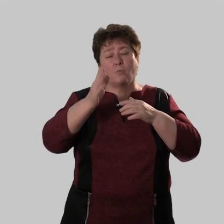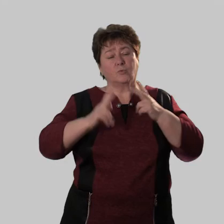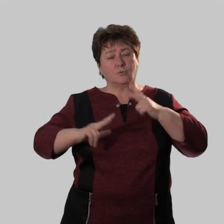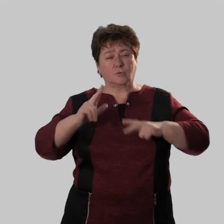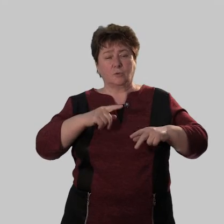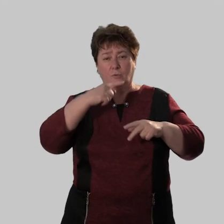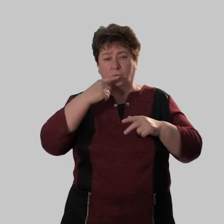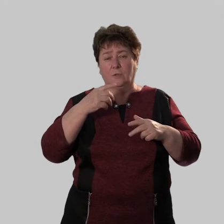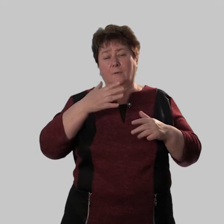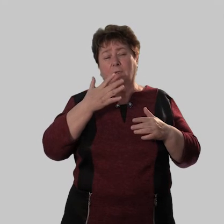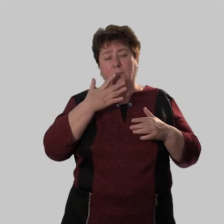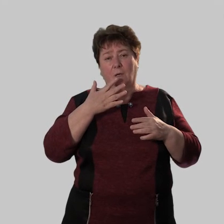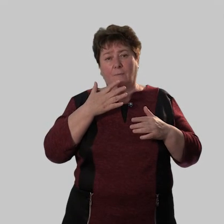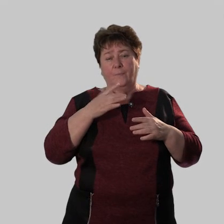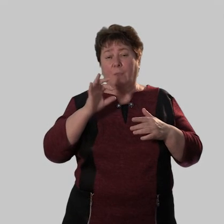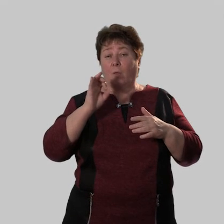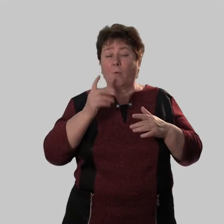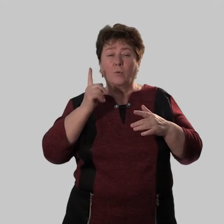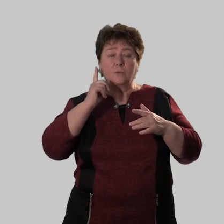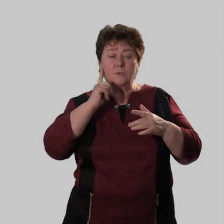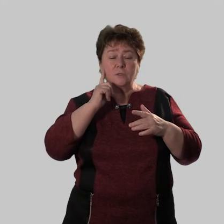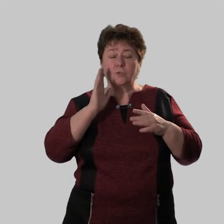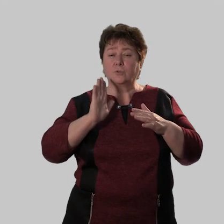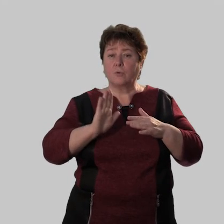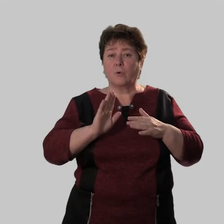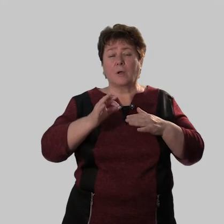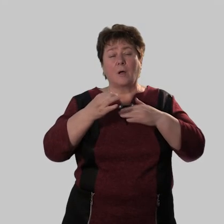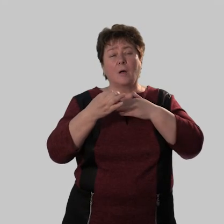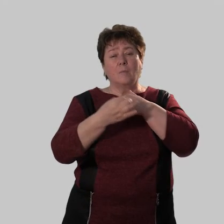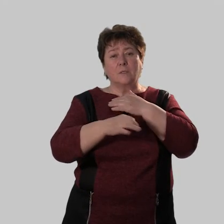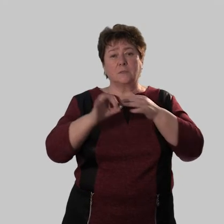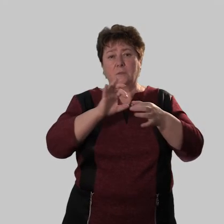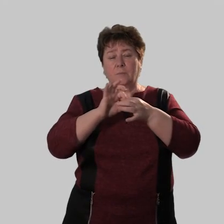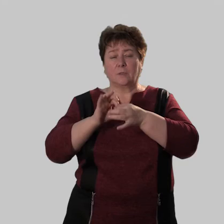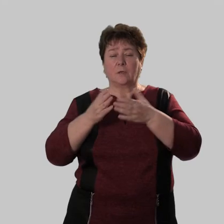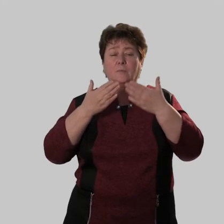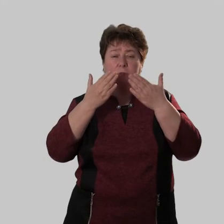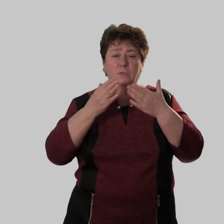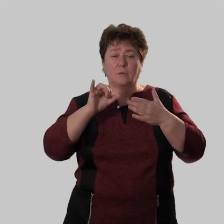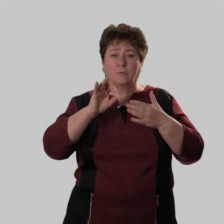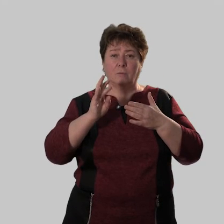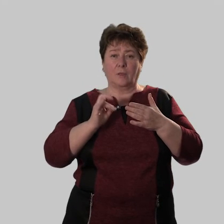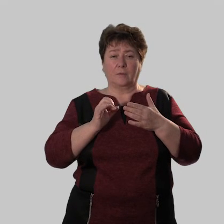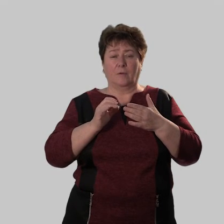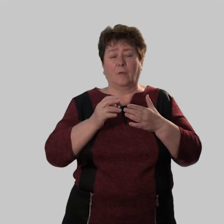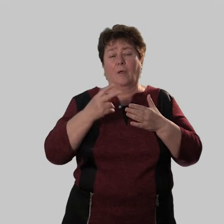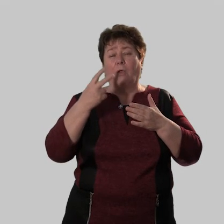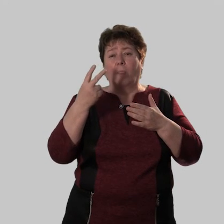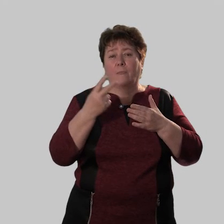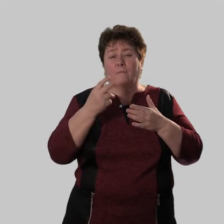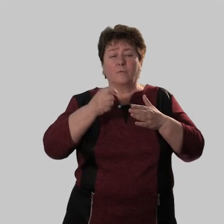будущий учитель русского языка он слышит только последнюю фразу которую прочитал улан